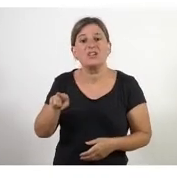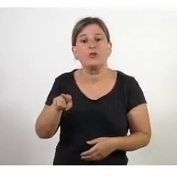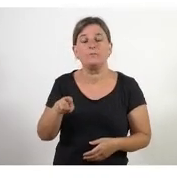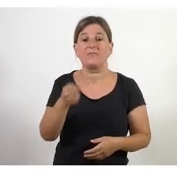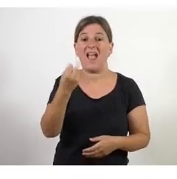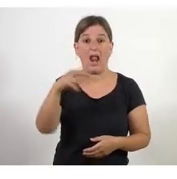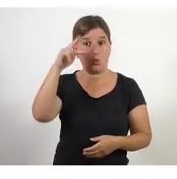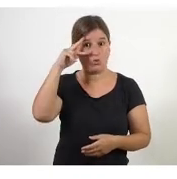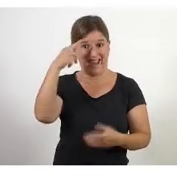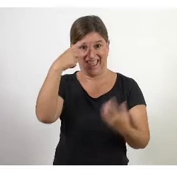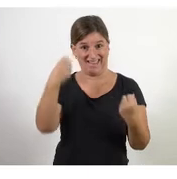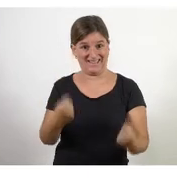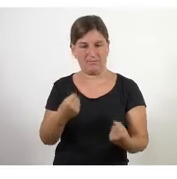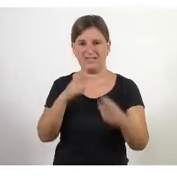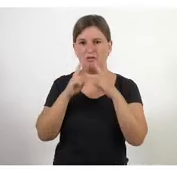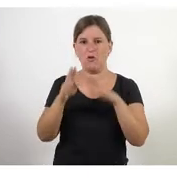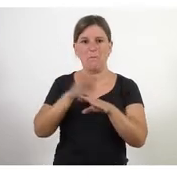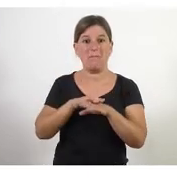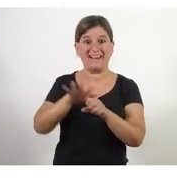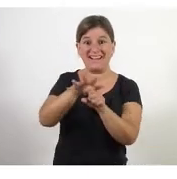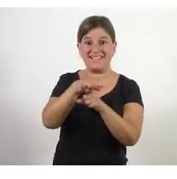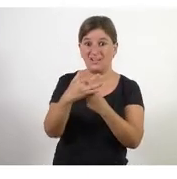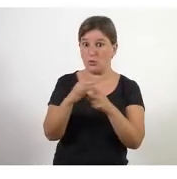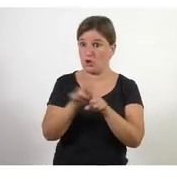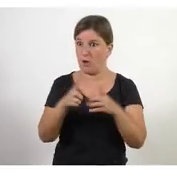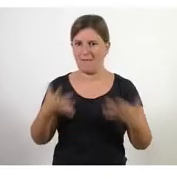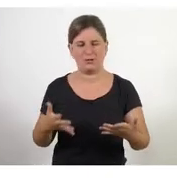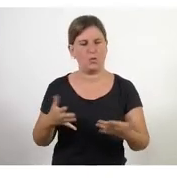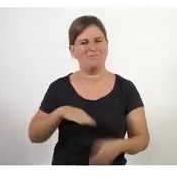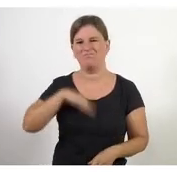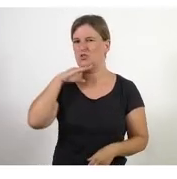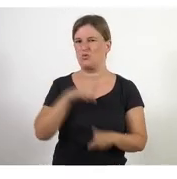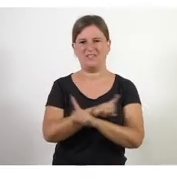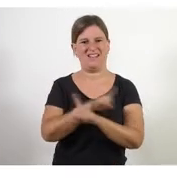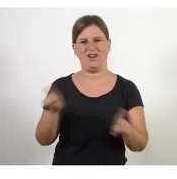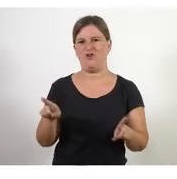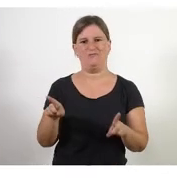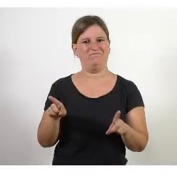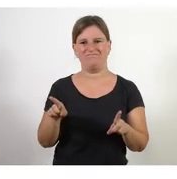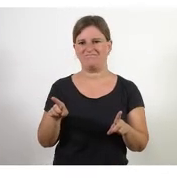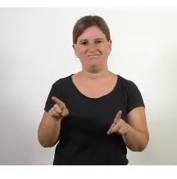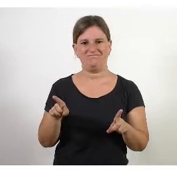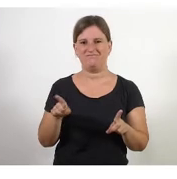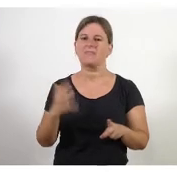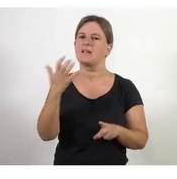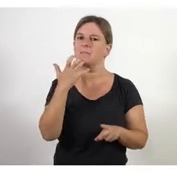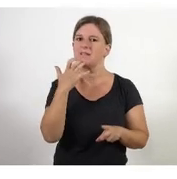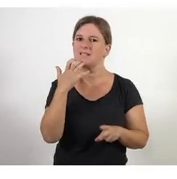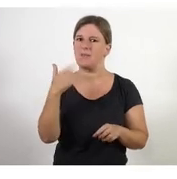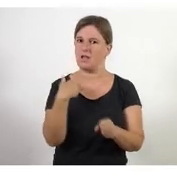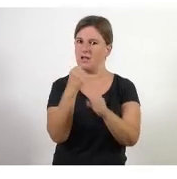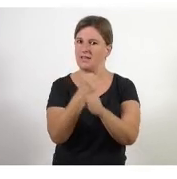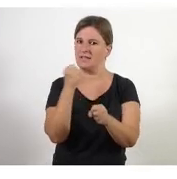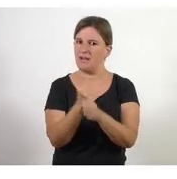ens diuen que per un entorn com el que estem vivint no és suficient. Quan treballem d'una manera amb un